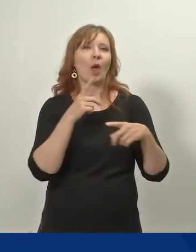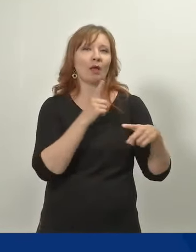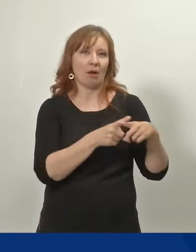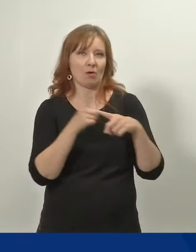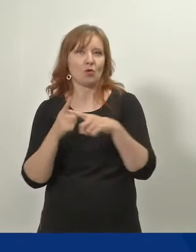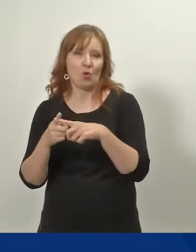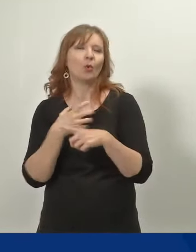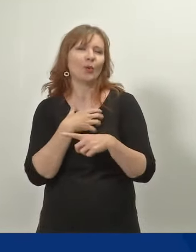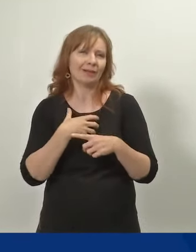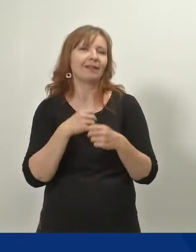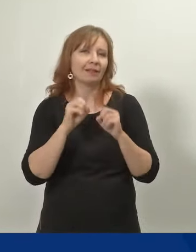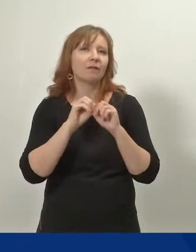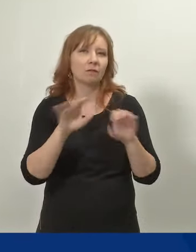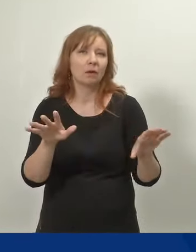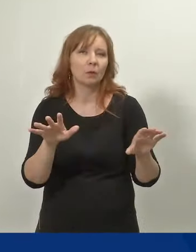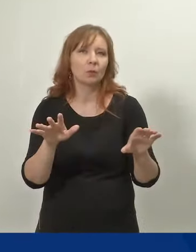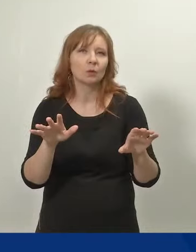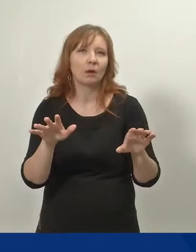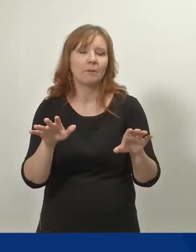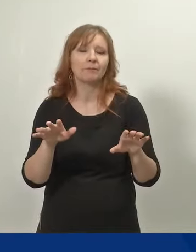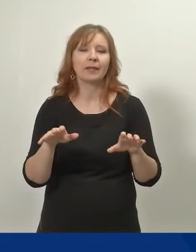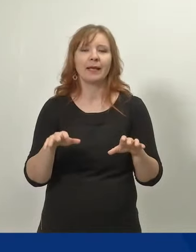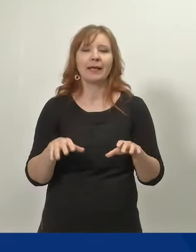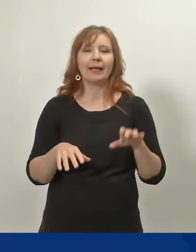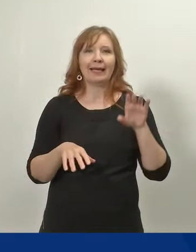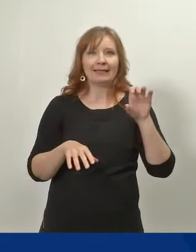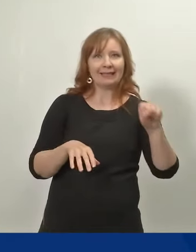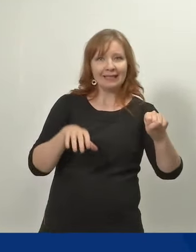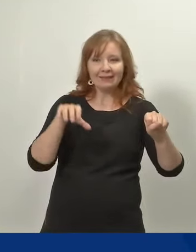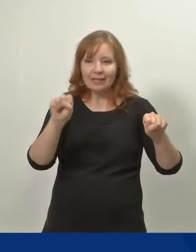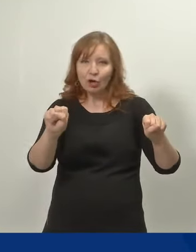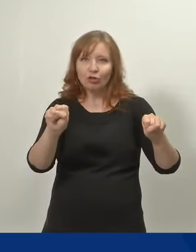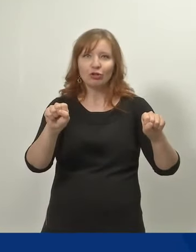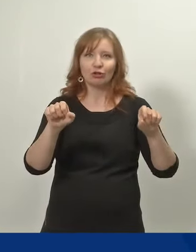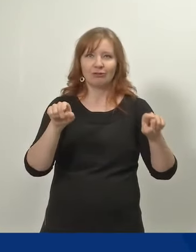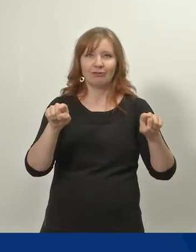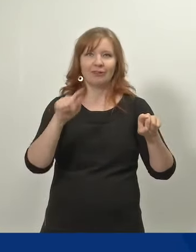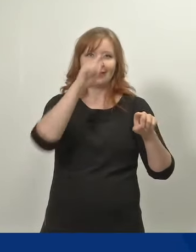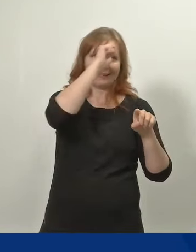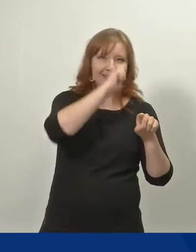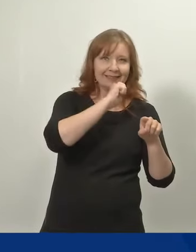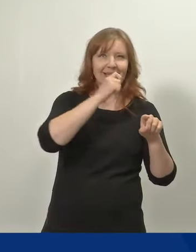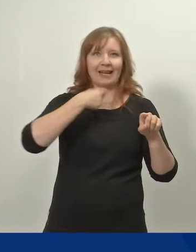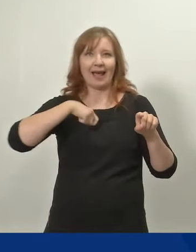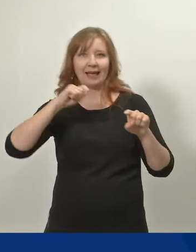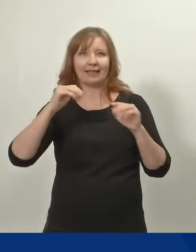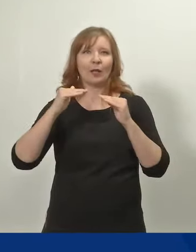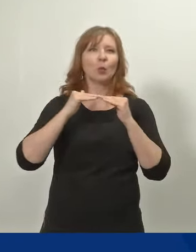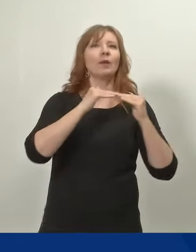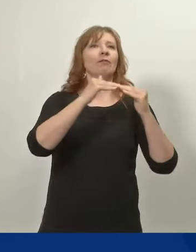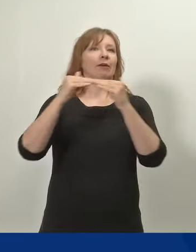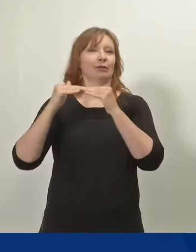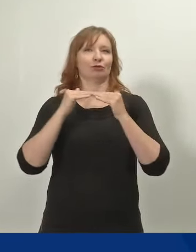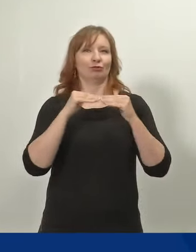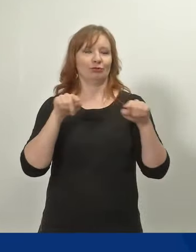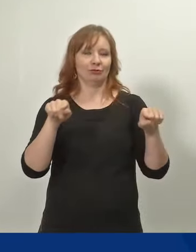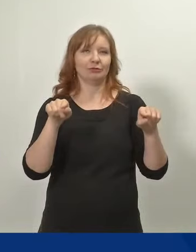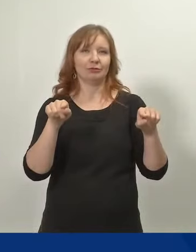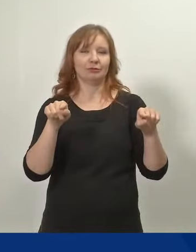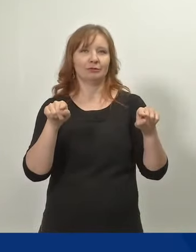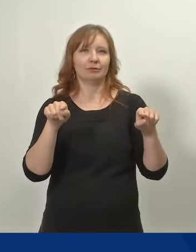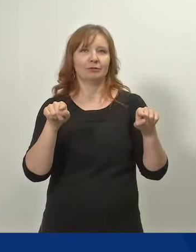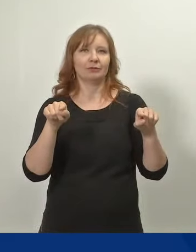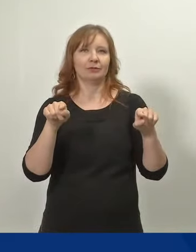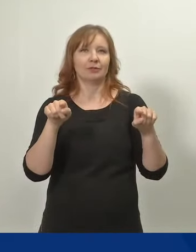Nämä kiintiöt ja isien ja äitien yhdenvertaisuus ovat